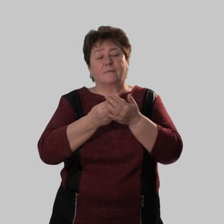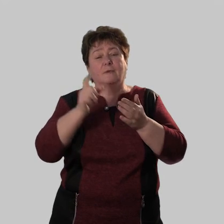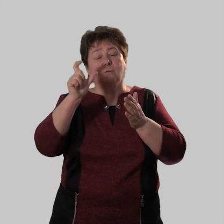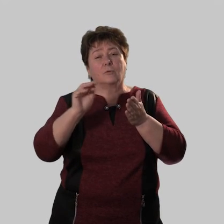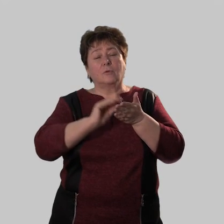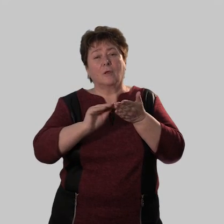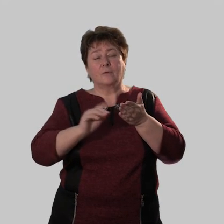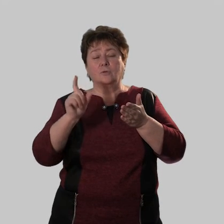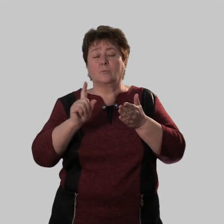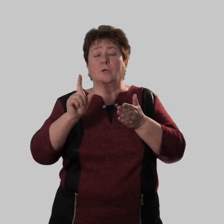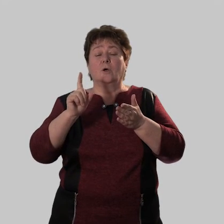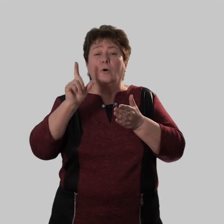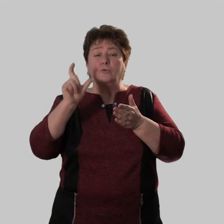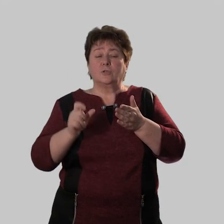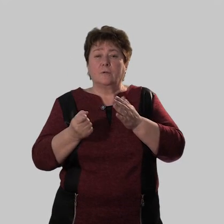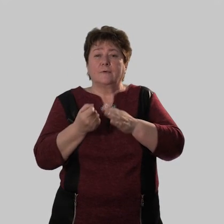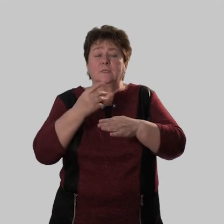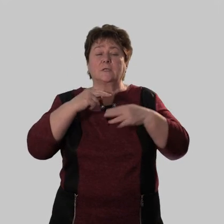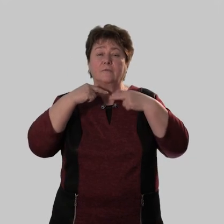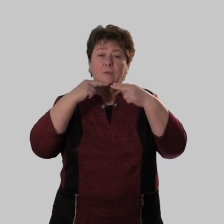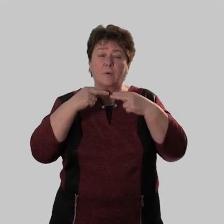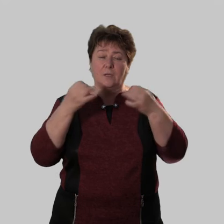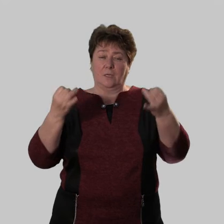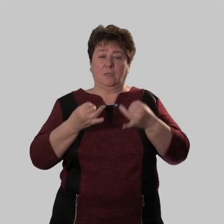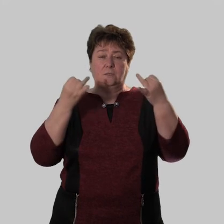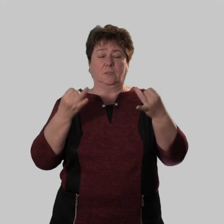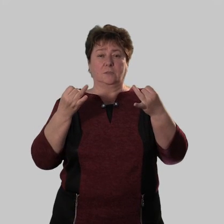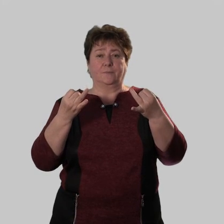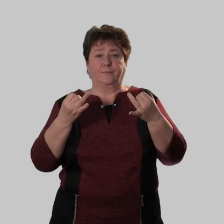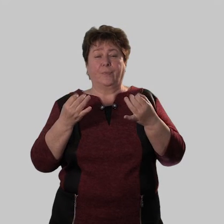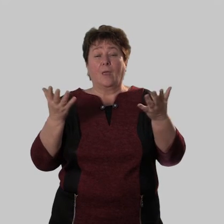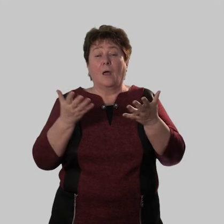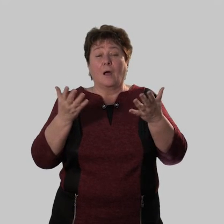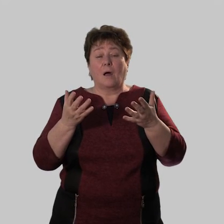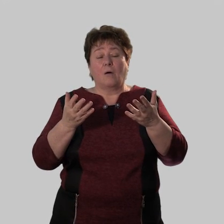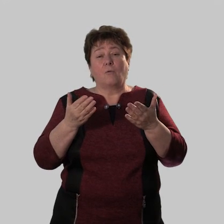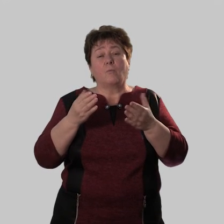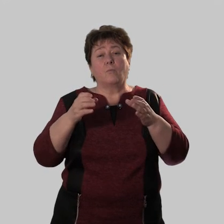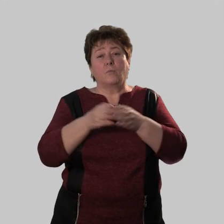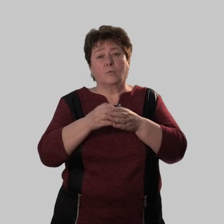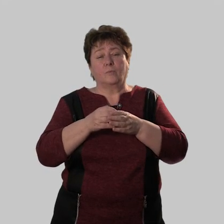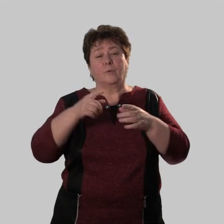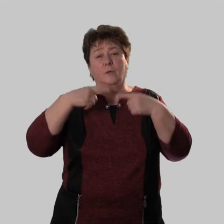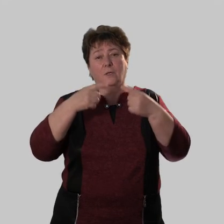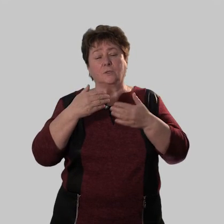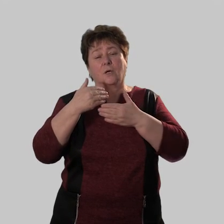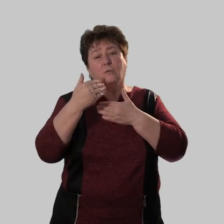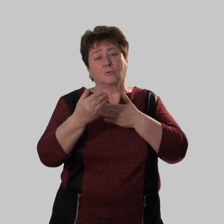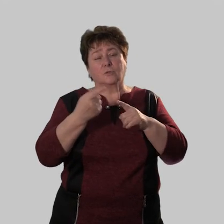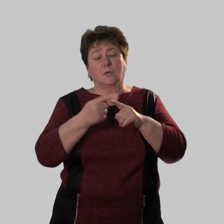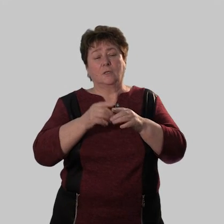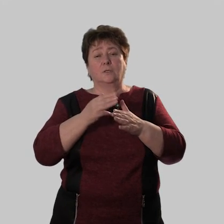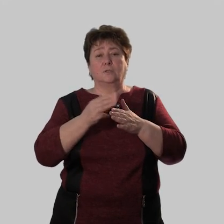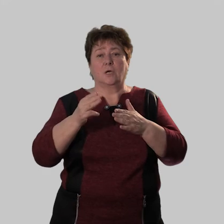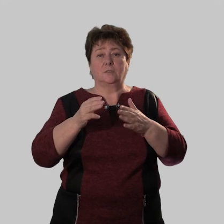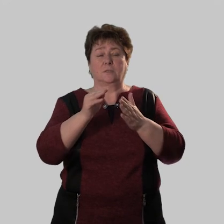советует автор, чтобы у человека возникли «внимание» и «интерес»? И к какому типу речи относится